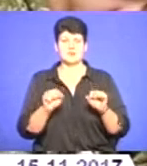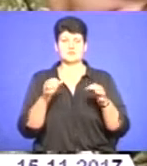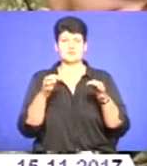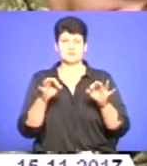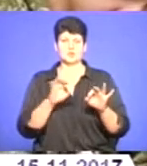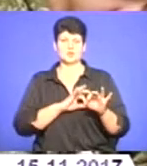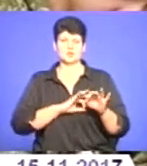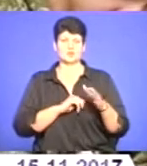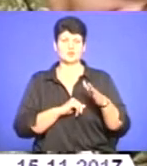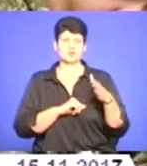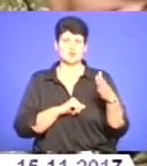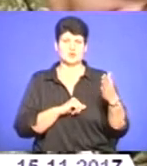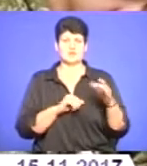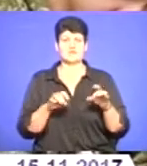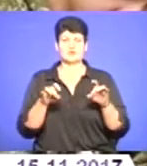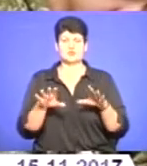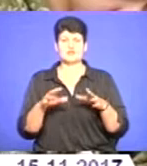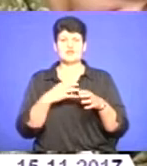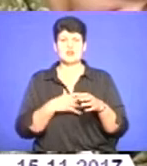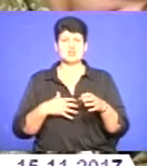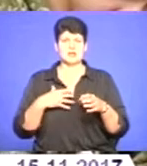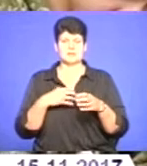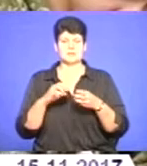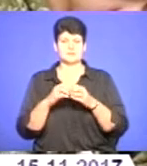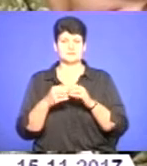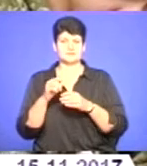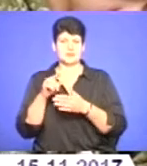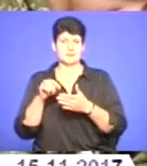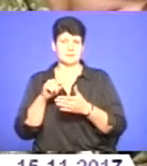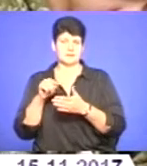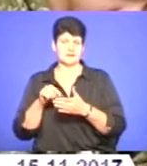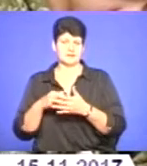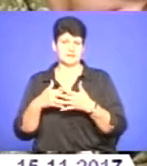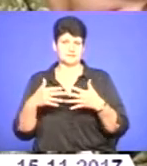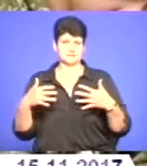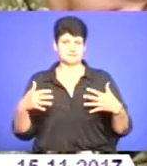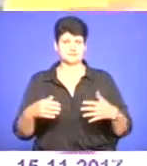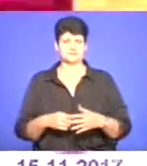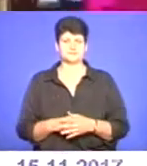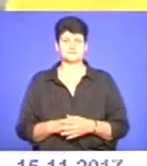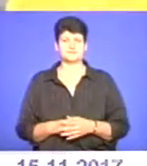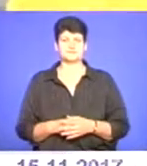з юридичної сторони. Вирішуватимуть важливі та болючі питання, повідомляють на сайті облашадміністрації.